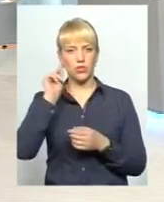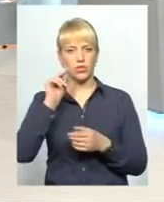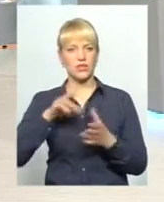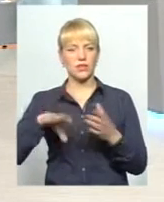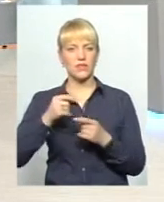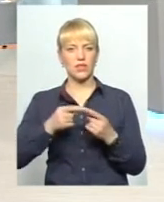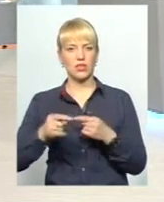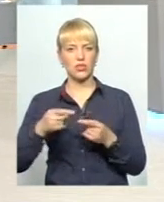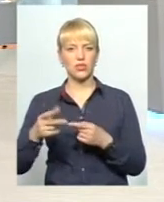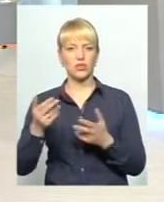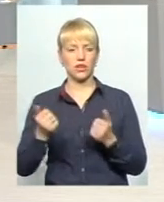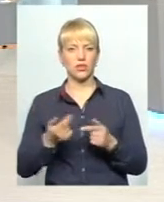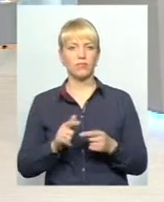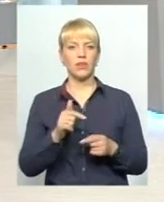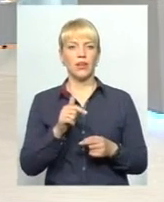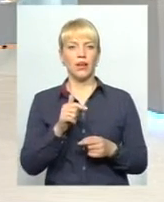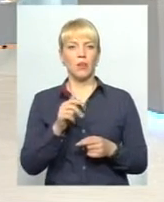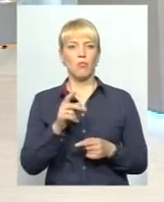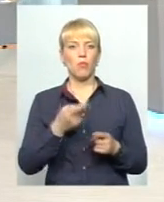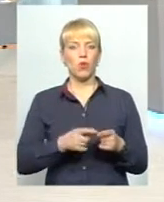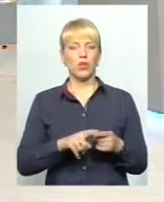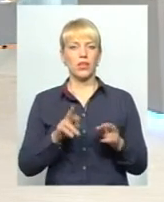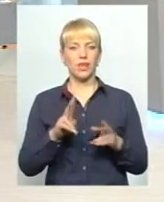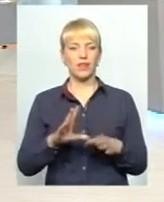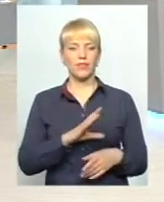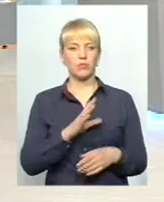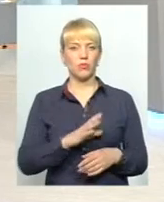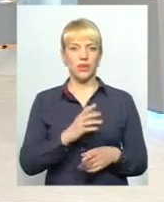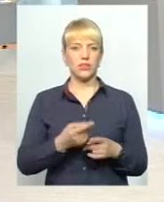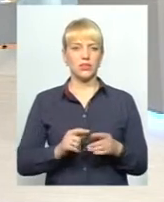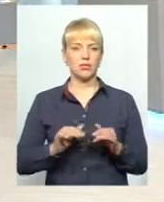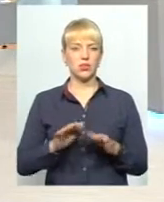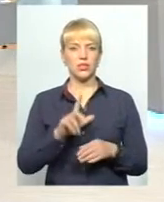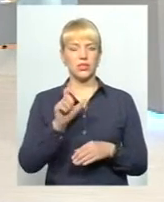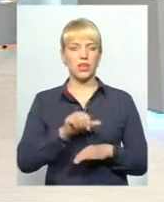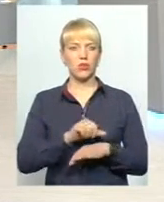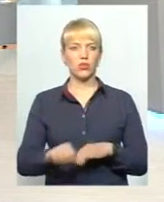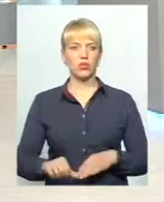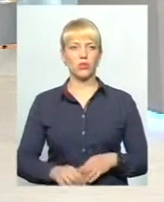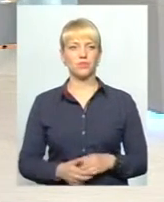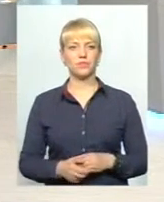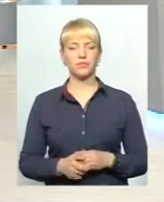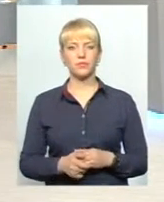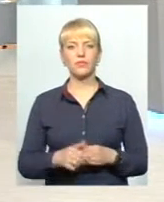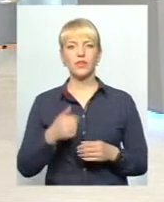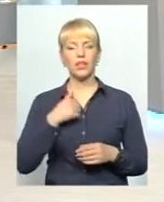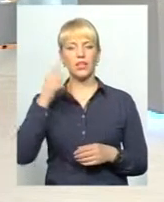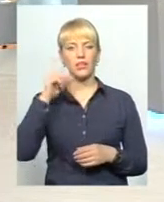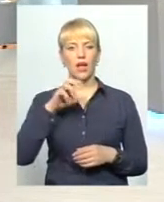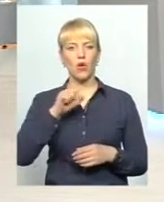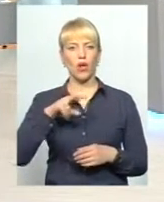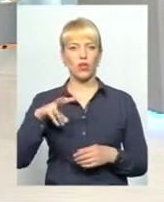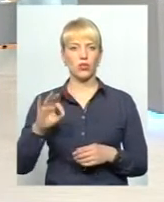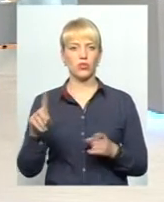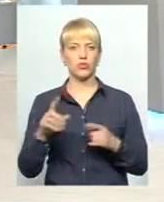Власне, про те, як відбуваються ці процеси за кордоном, пані Алло, я знаю, що Ви